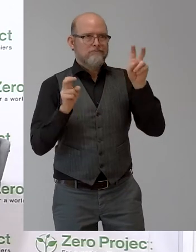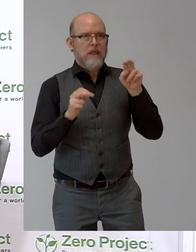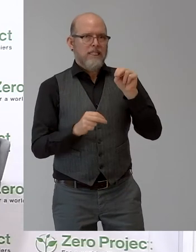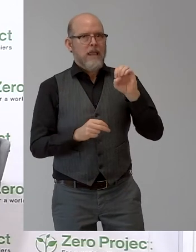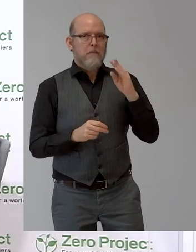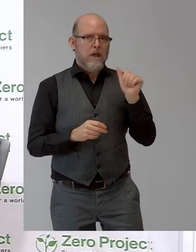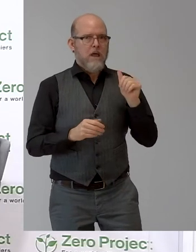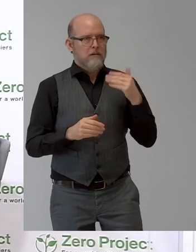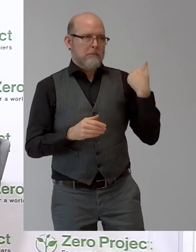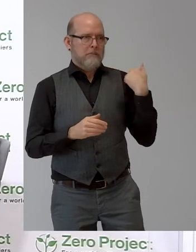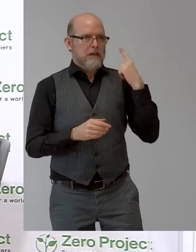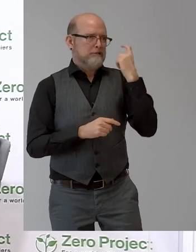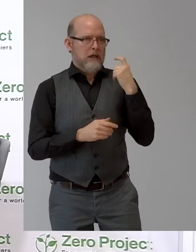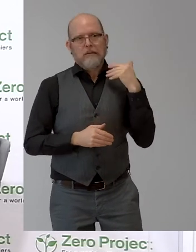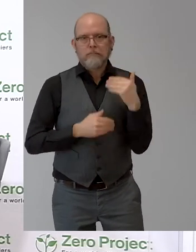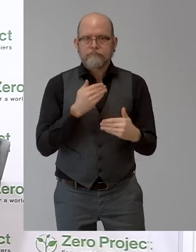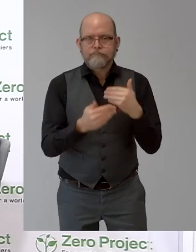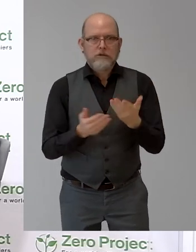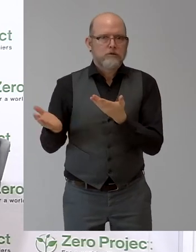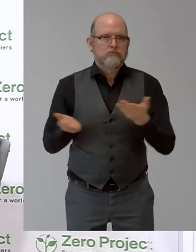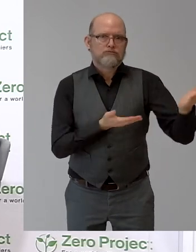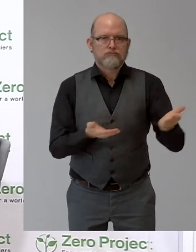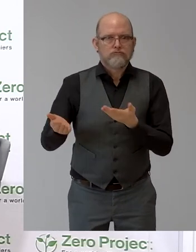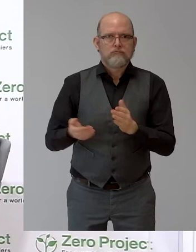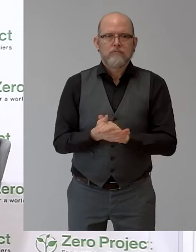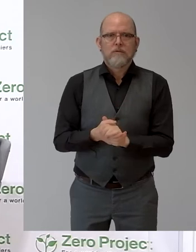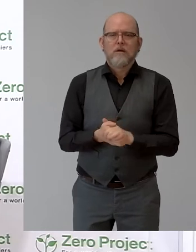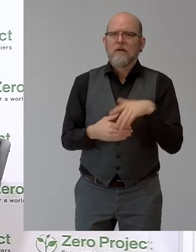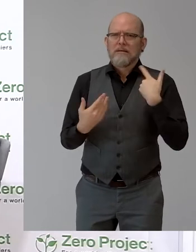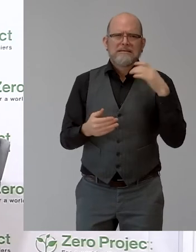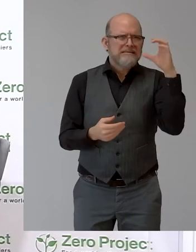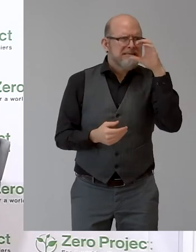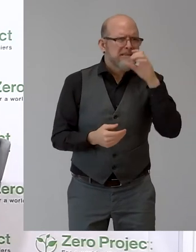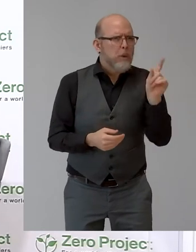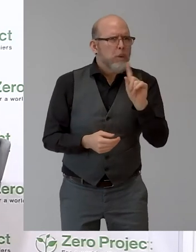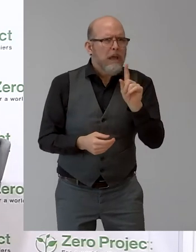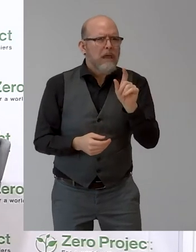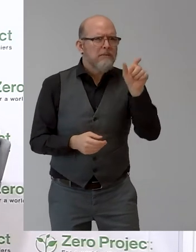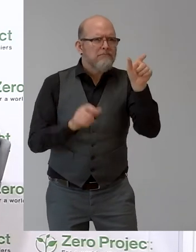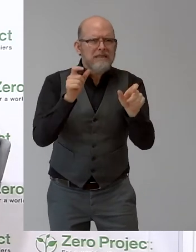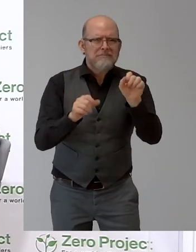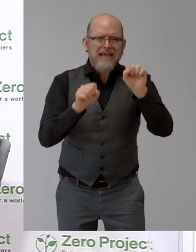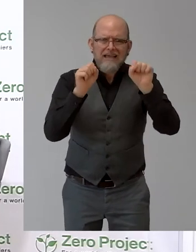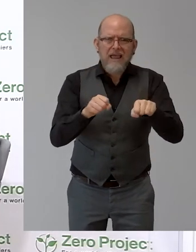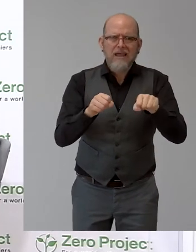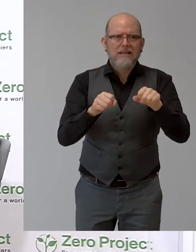sehr lange auch die Personen gesucht, die das machen können, die natürlich gewisse wirtschaftliche Vorkenntnisse haben müssen, die auch eine Schulung bekommen haben.